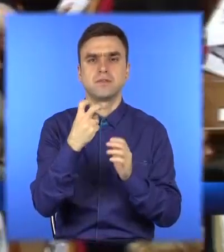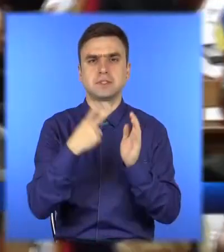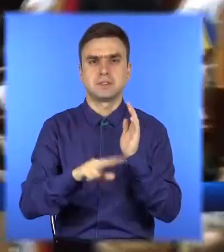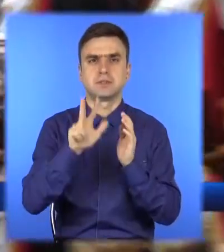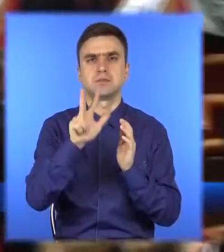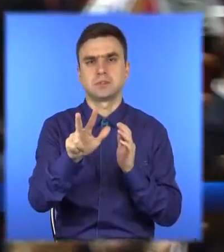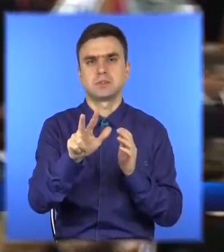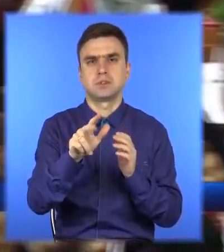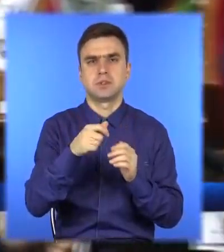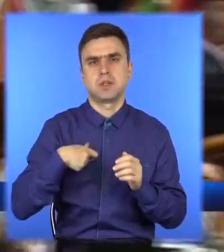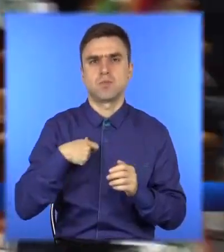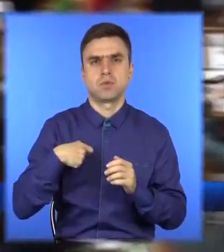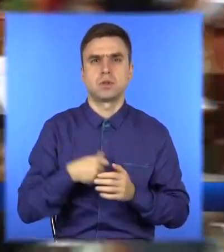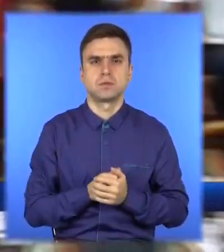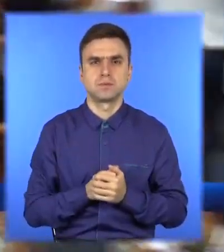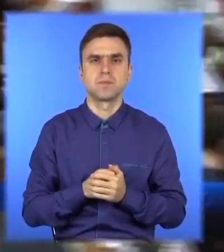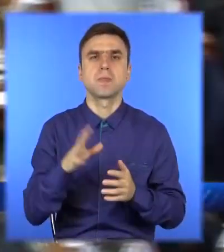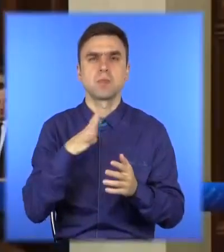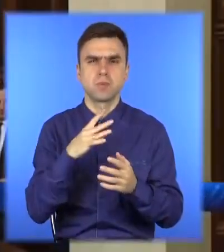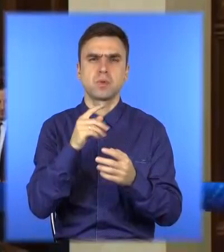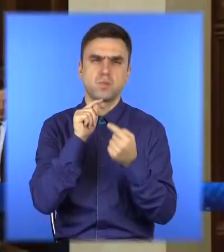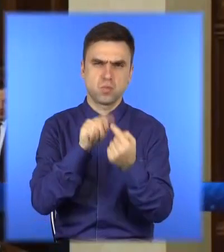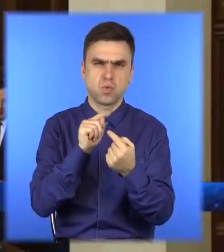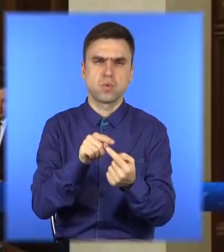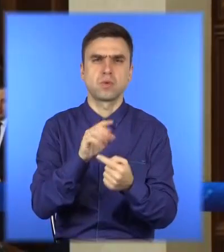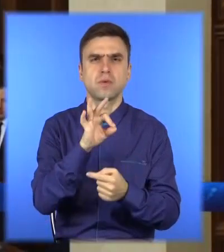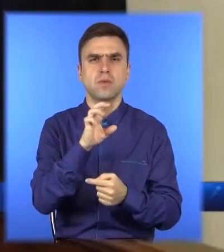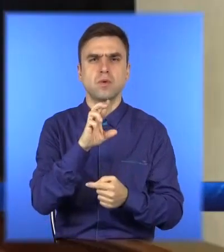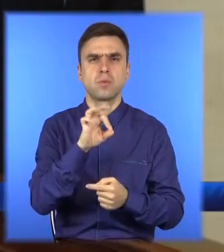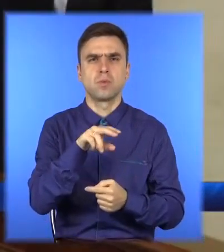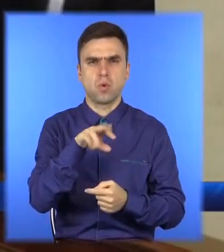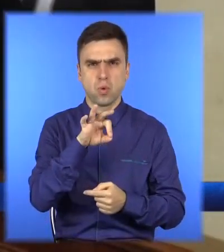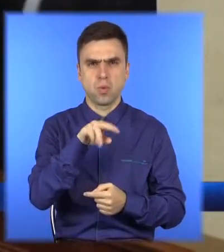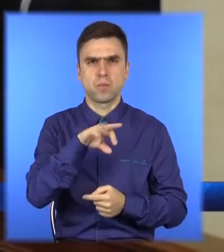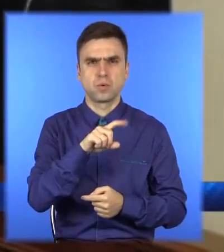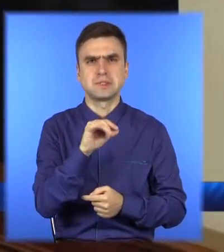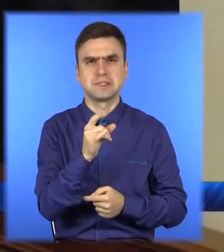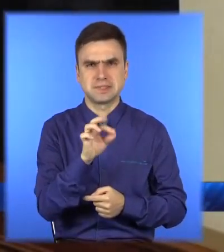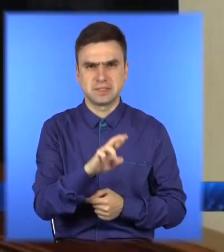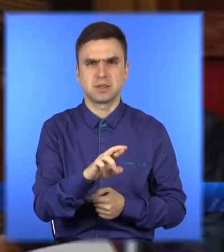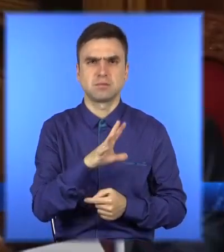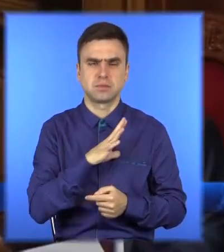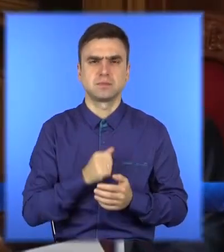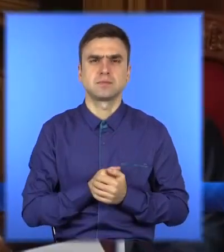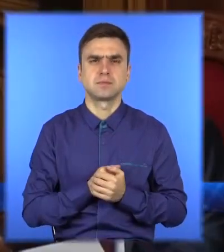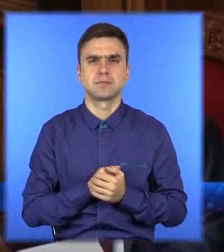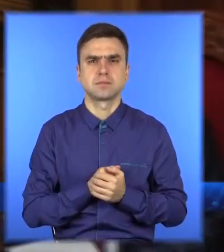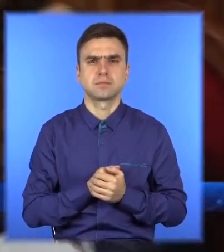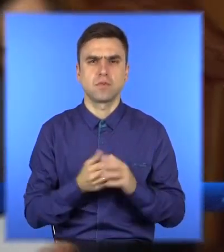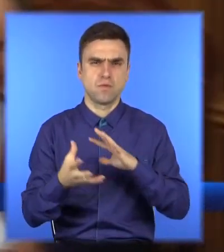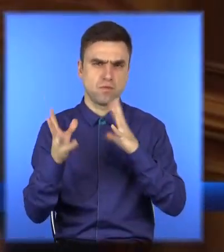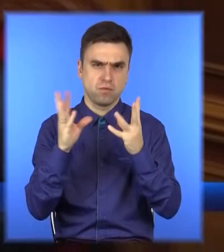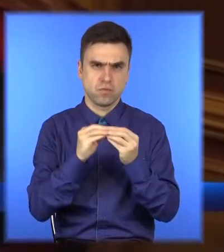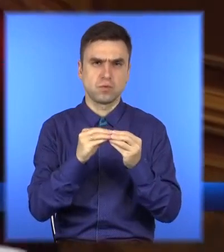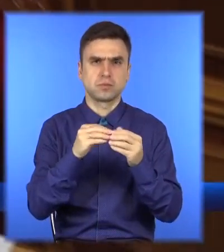фронт» плюс позафракційні. Проти «Опоблок» та «Самопоміч». Фракція «Батьківщини» взагалі не голосувала. В цілому ж ситуація очікувана, як і